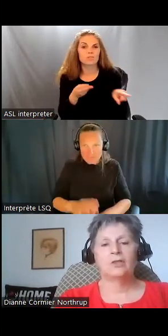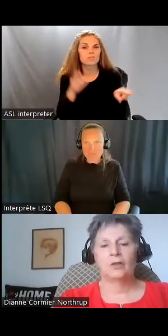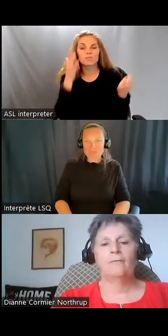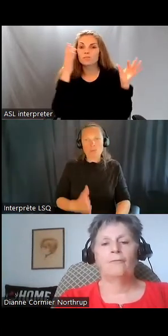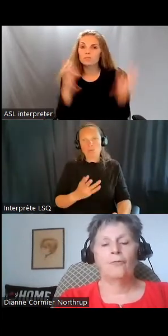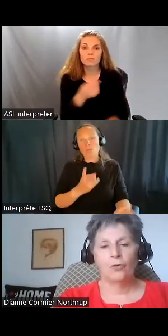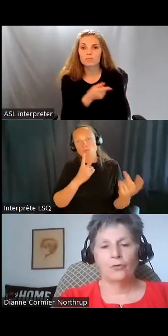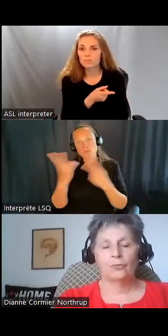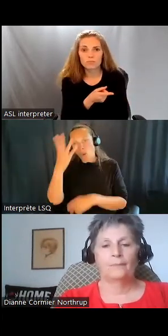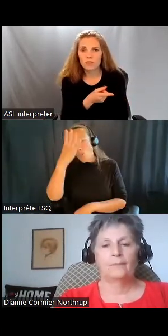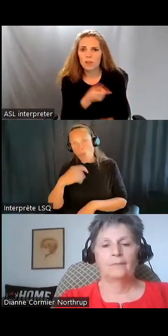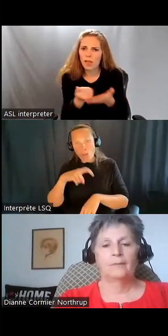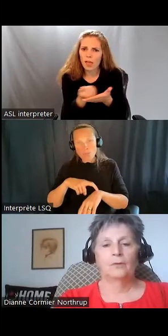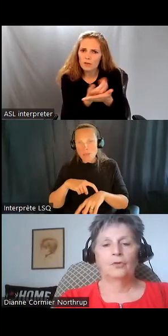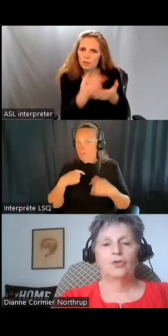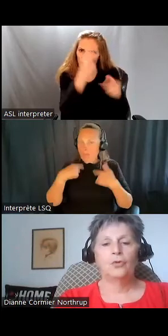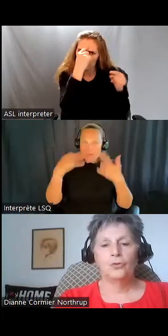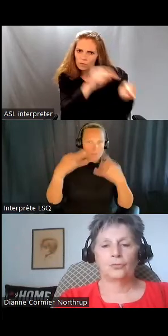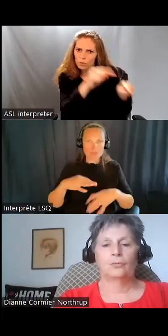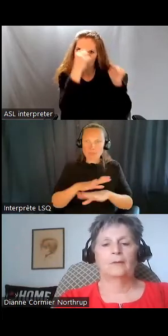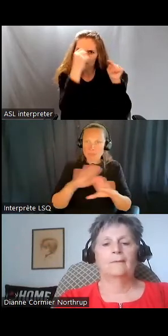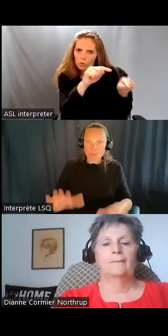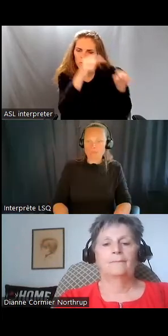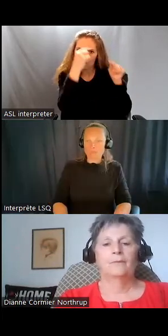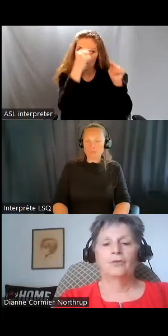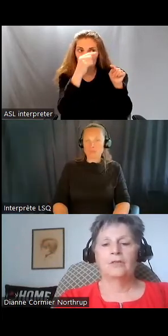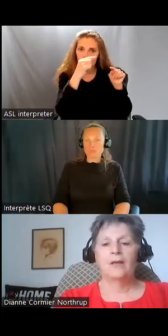» Et le pire, c'est que tout est fait pour vous.